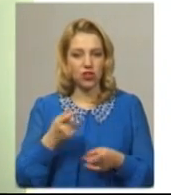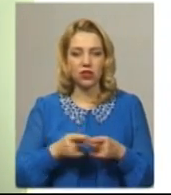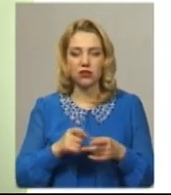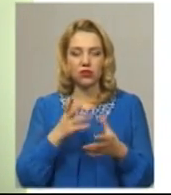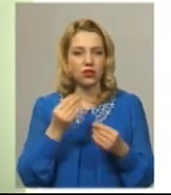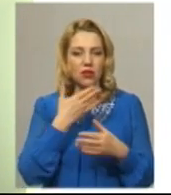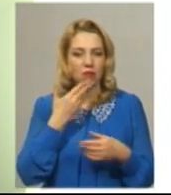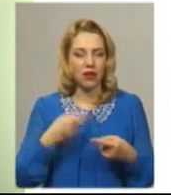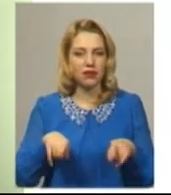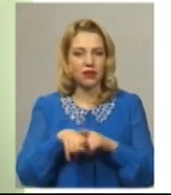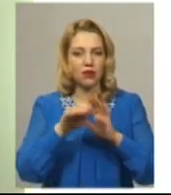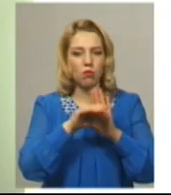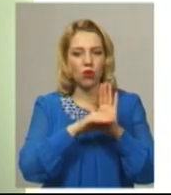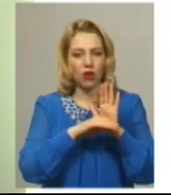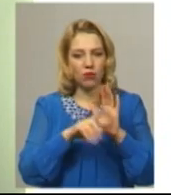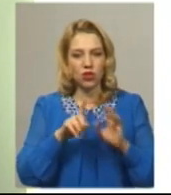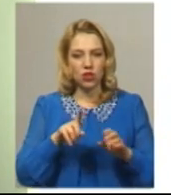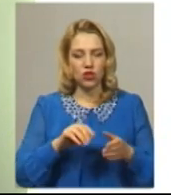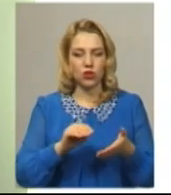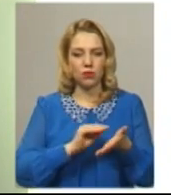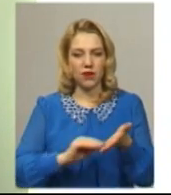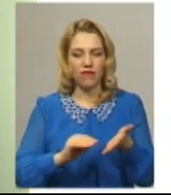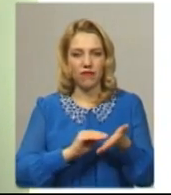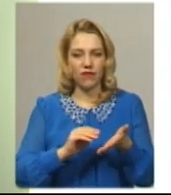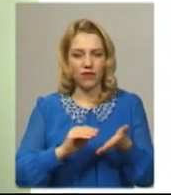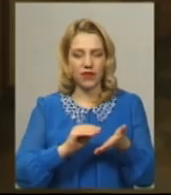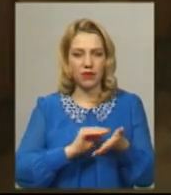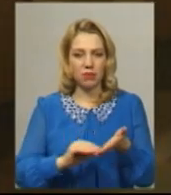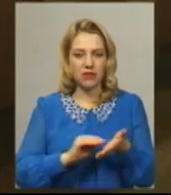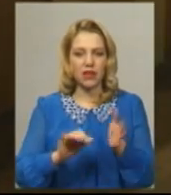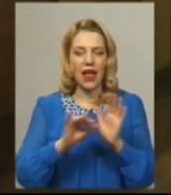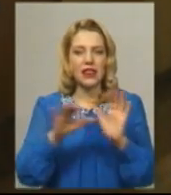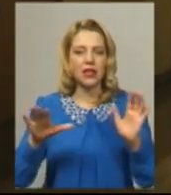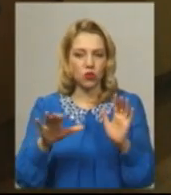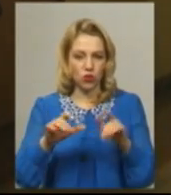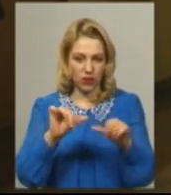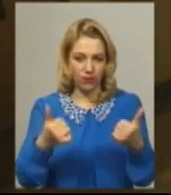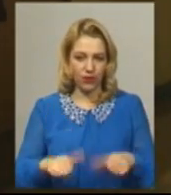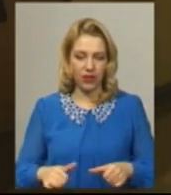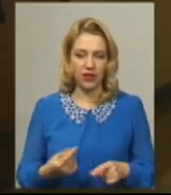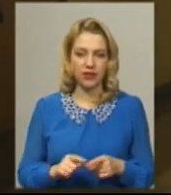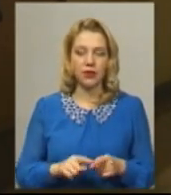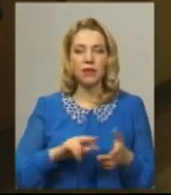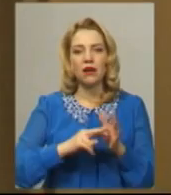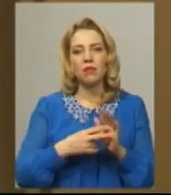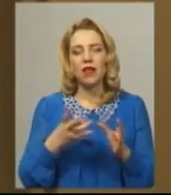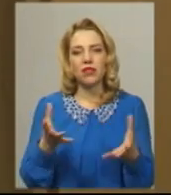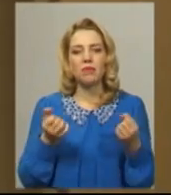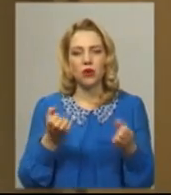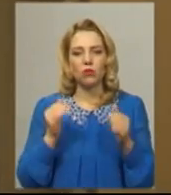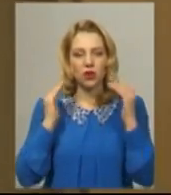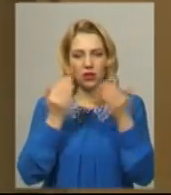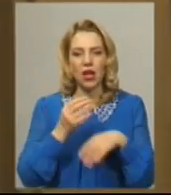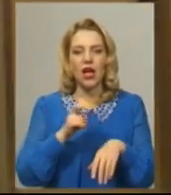немає відповідних програм, для того, щоб ми виписували їх в електронному виліті. Стосовно планових прийомів на період карантину, то лікарі